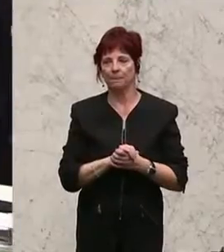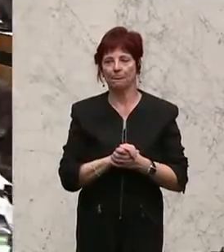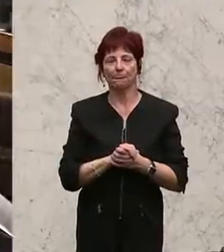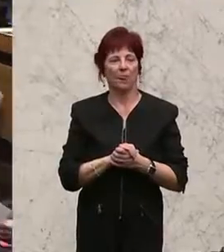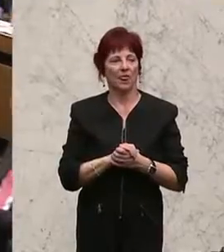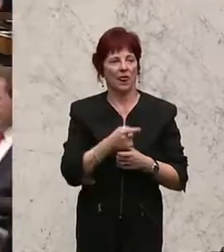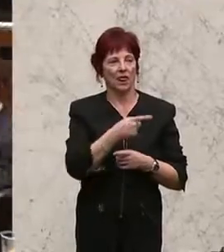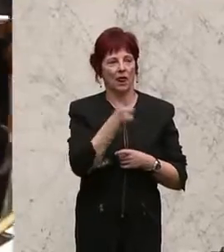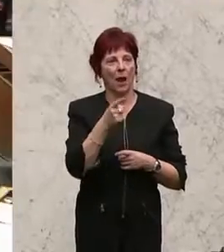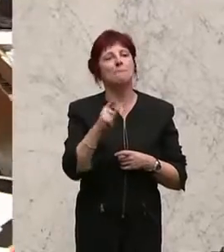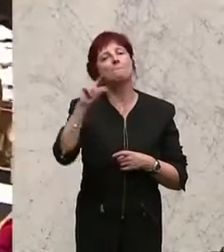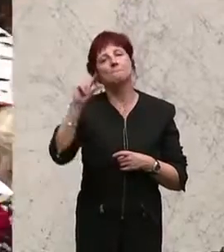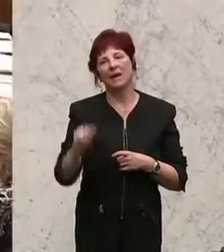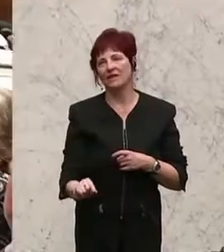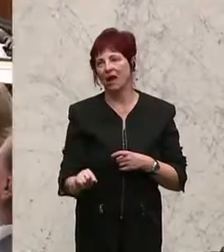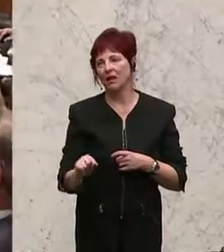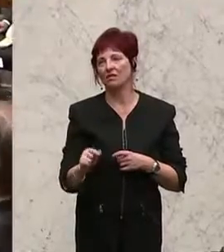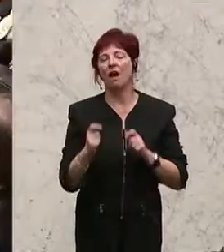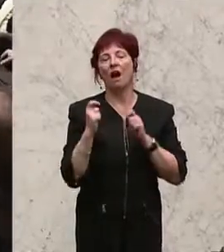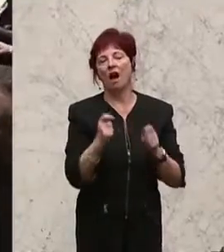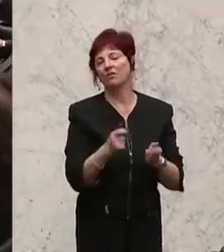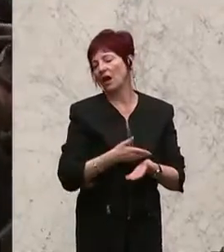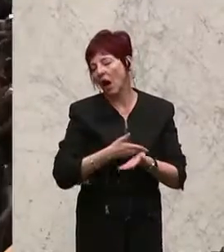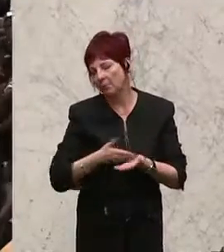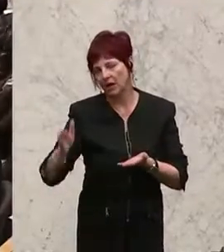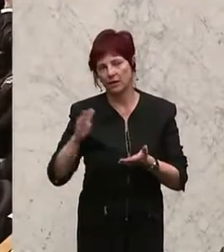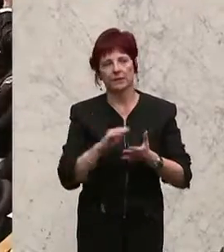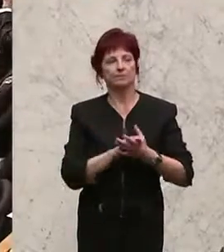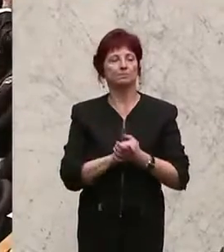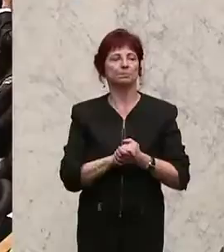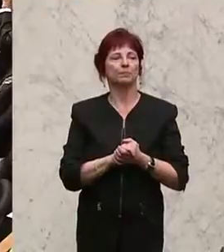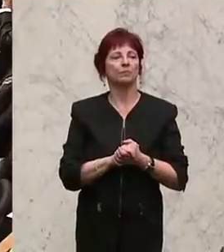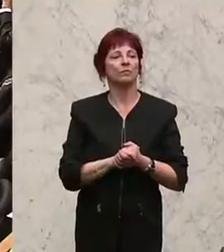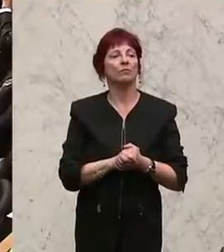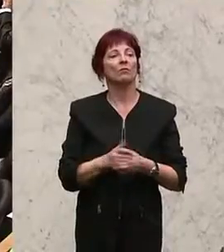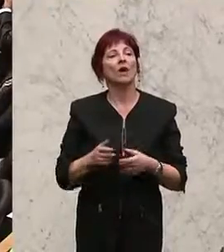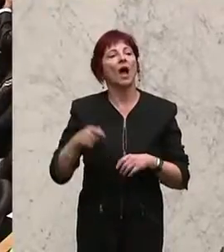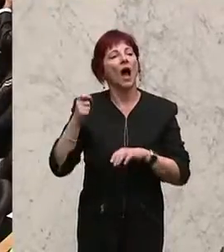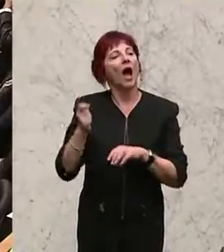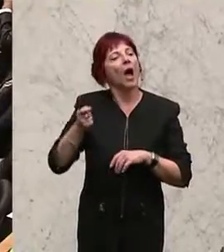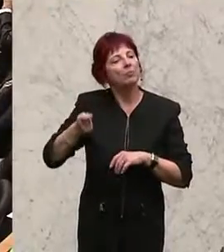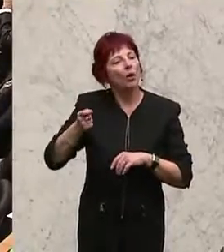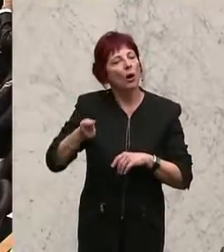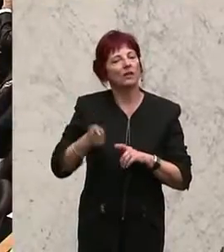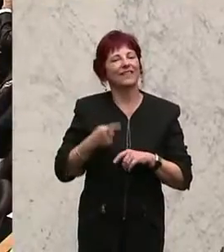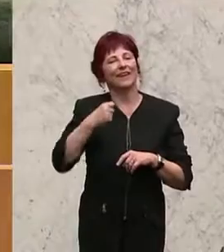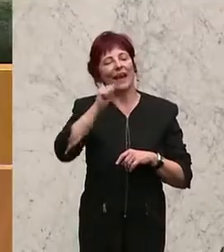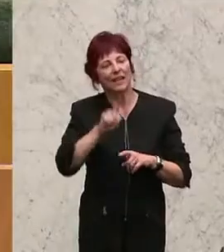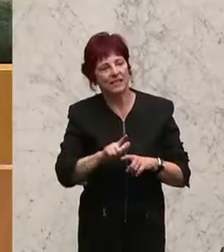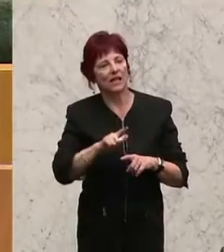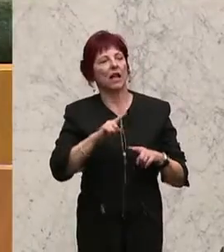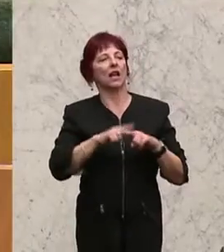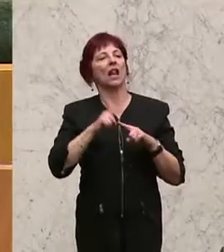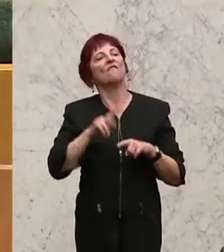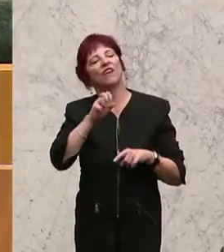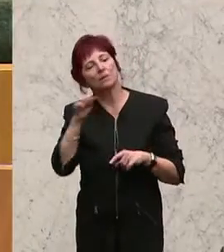Das ist die Minderheit. Dieser Antrag ist abgelehnt. Die Abgeordneten Mag. Gerstl, Dr. Wittmann, Kolleginnen